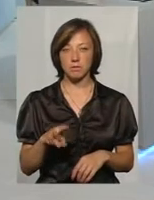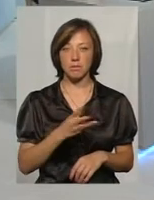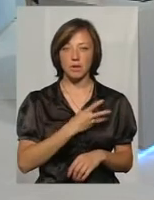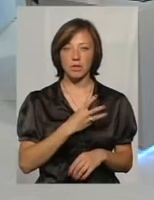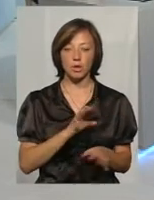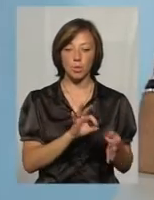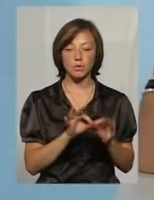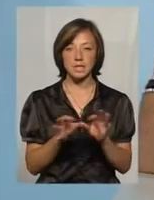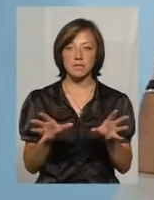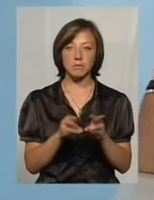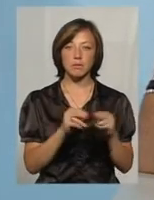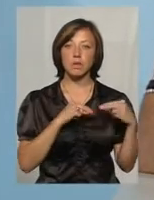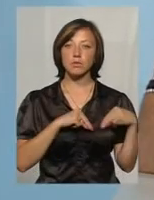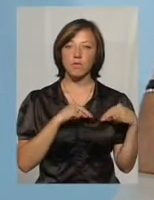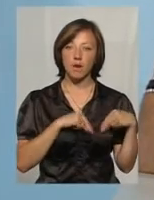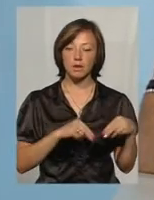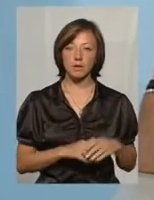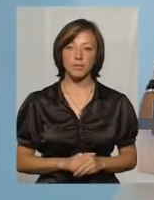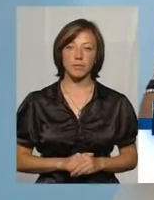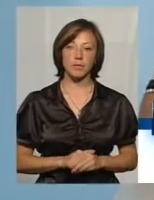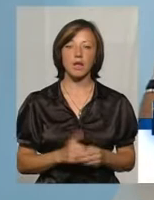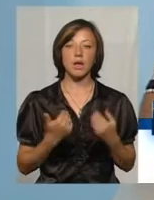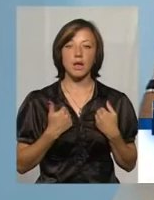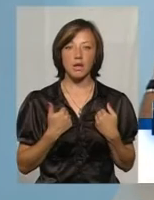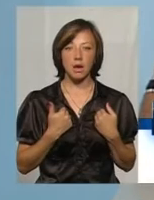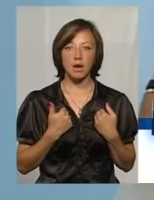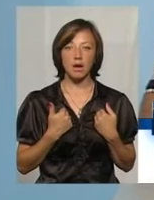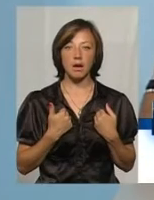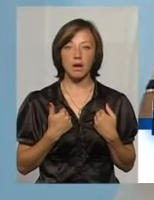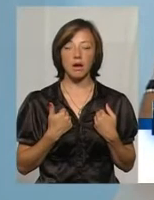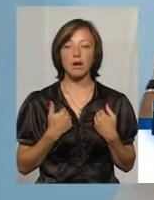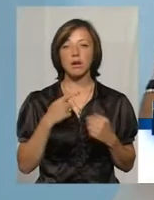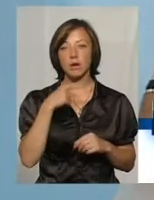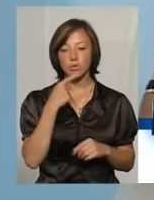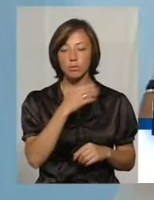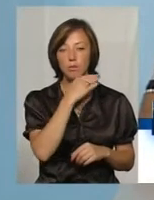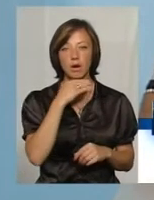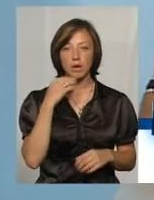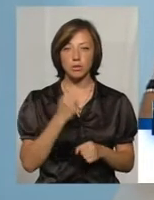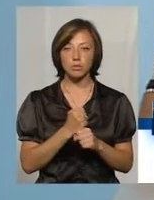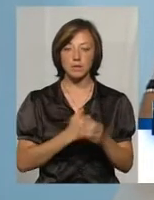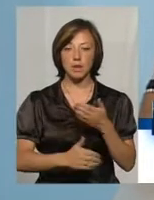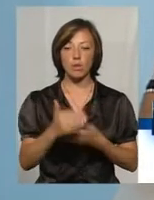конструктивно співпрацювати. Я вважаю, що досі багато зроблено за останні роки.